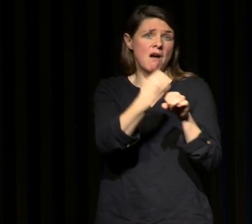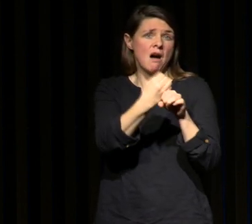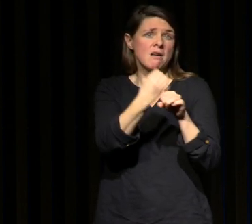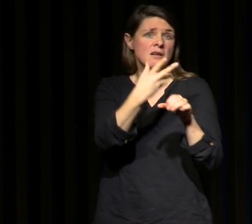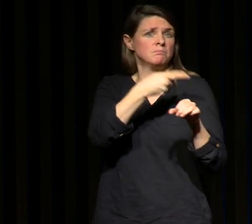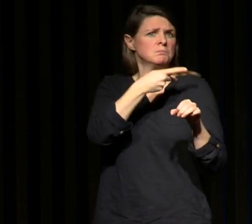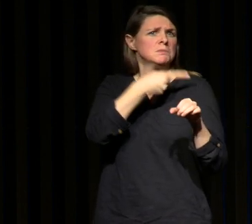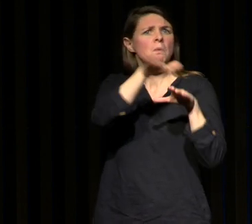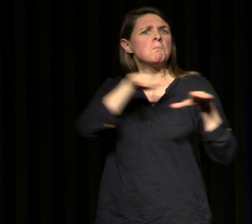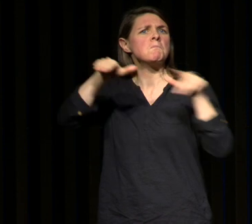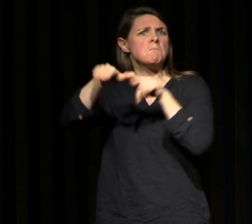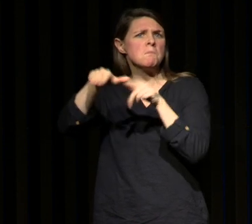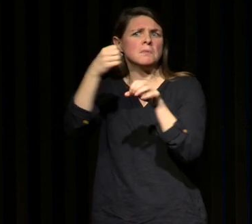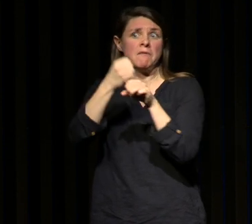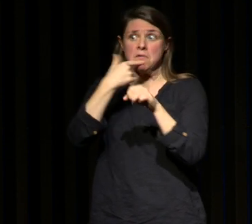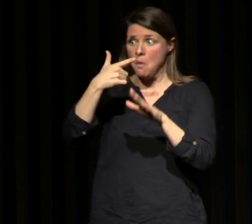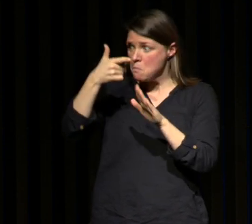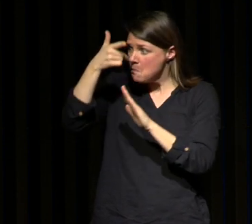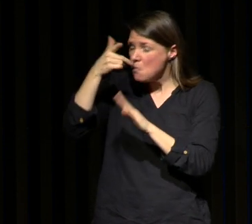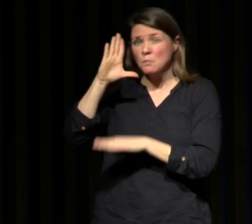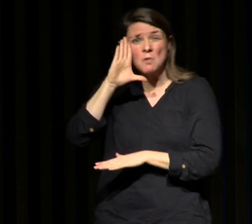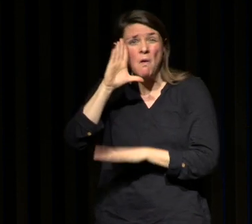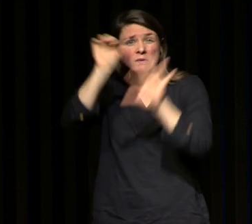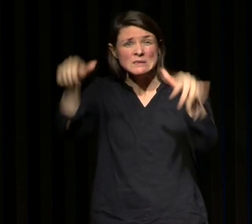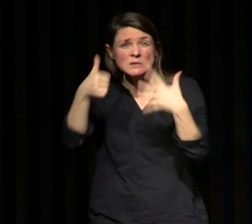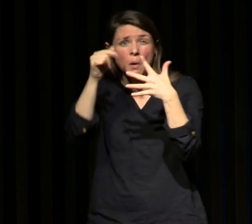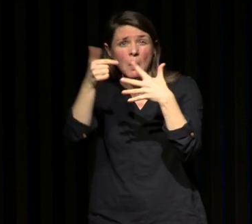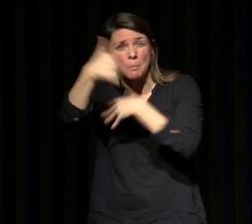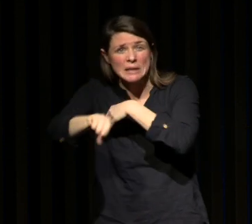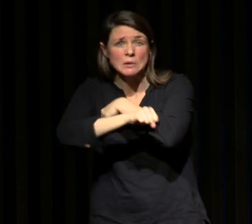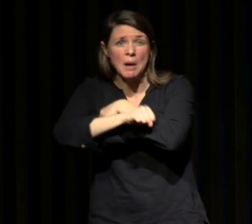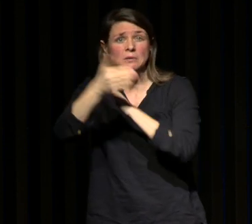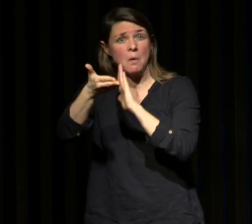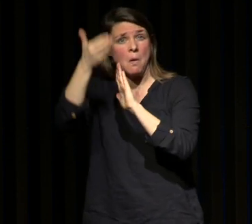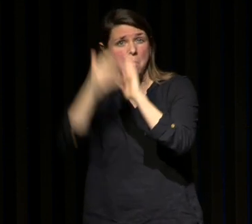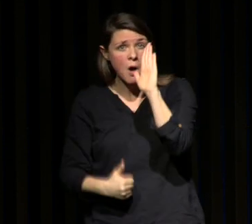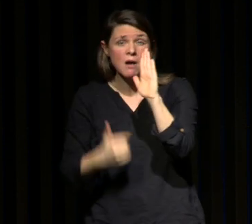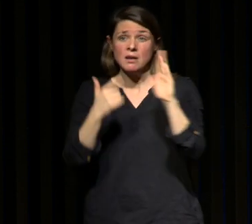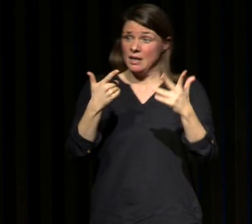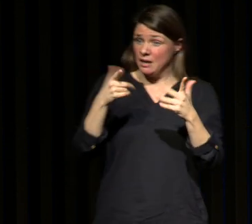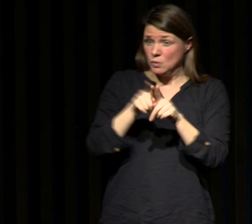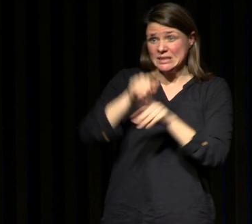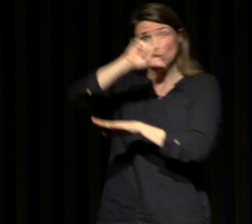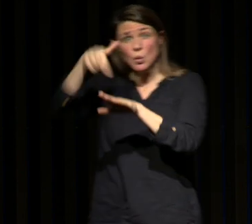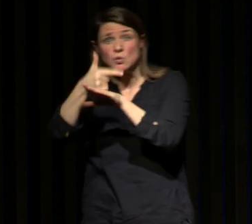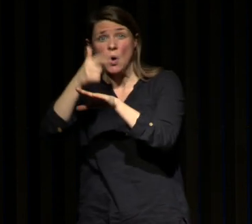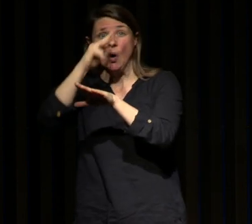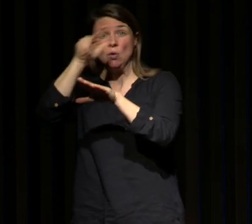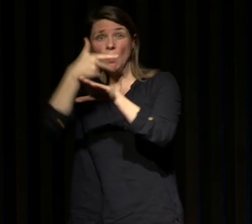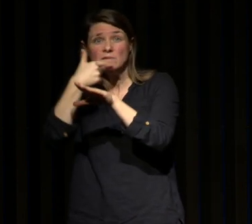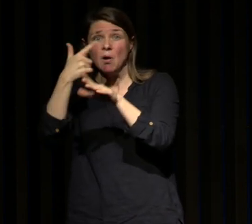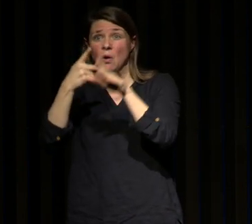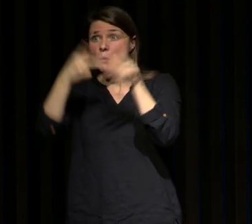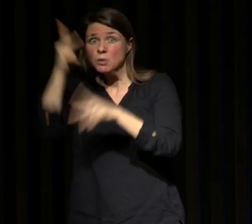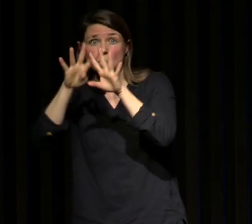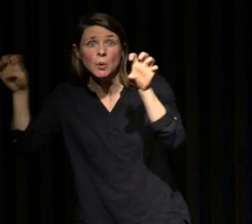sur des postes paramédicaux dorment moins de 6h par semaine et à peu près le même quota à l'ange de 2h ou plus leur durée de sommeil